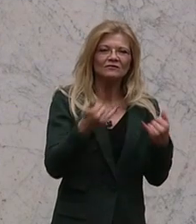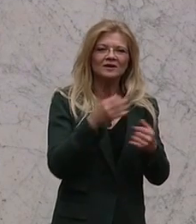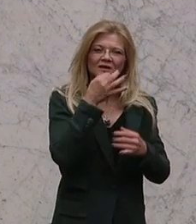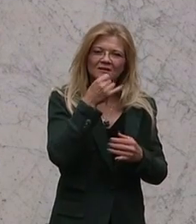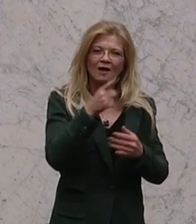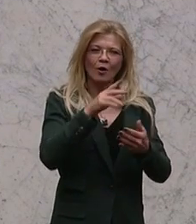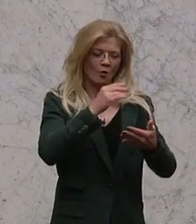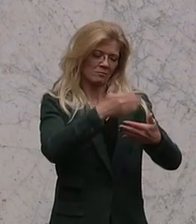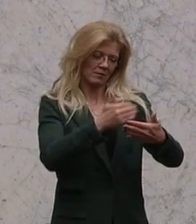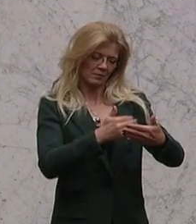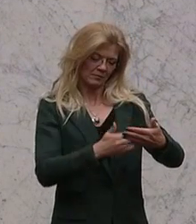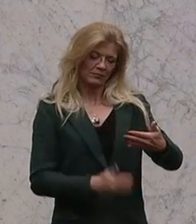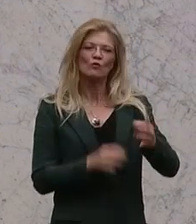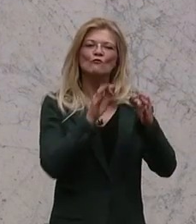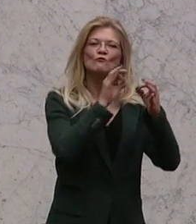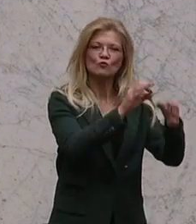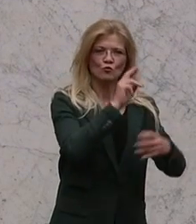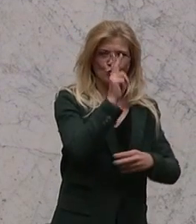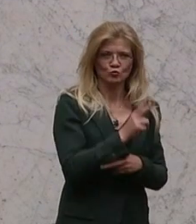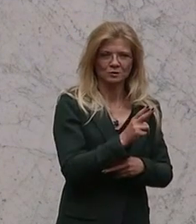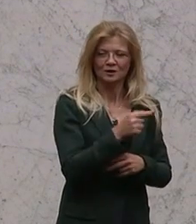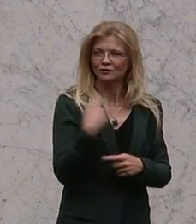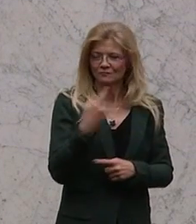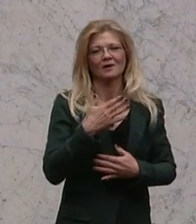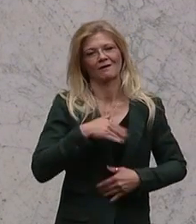gefordert wird und das wir gerne zustimmen werden.